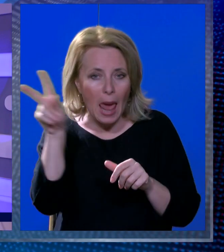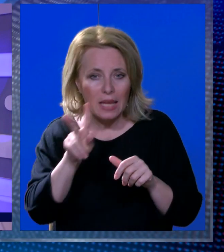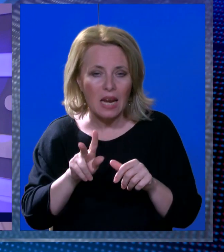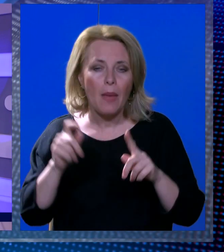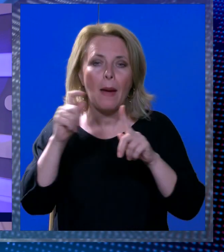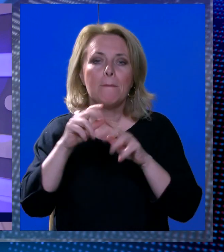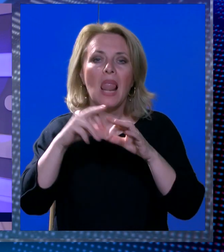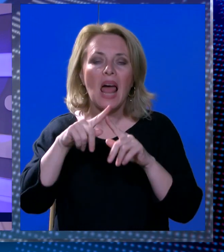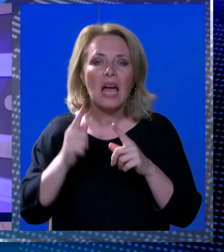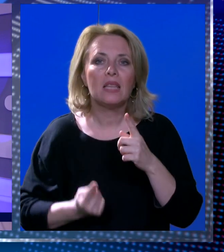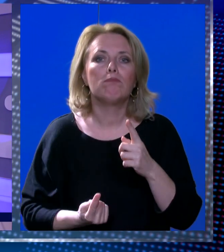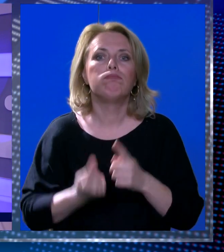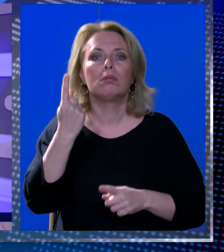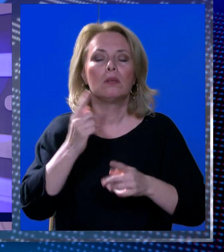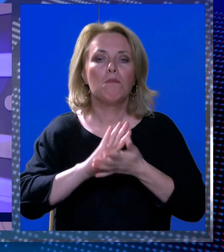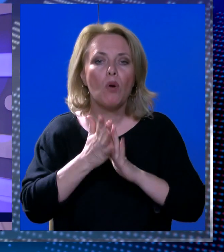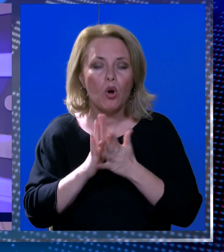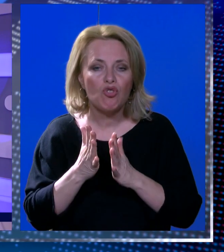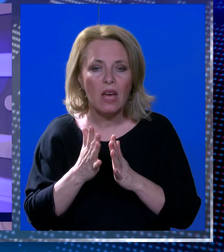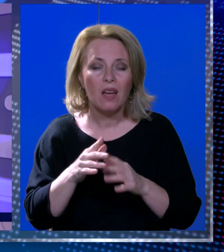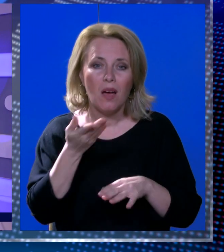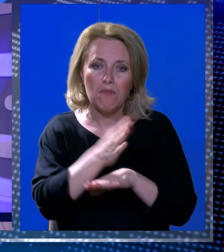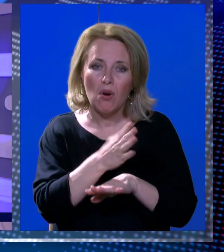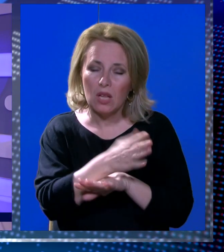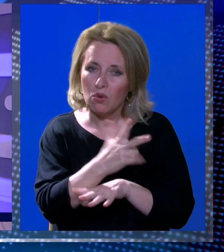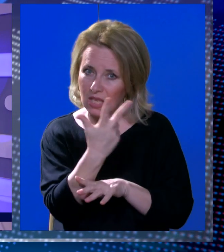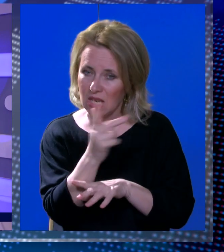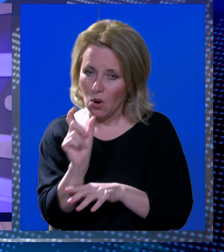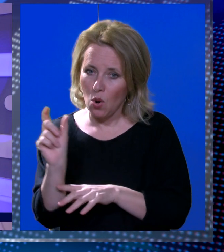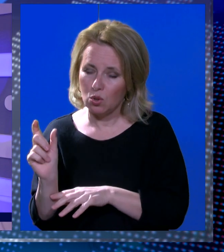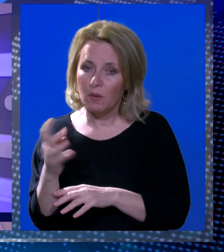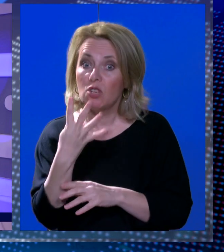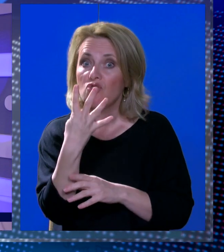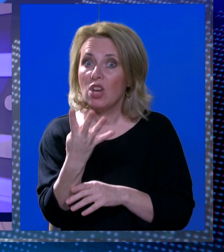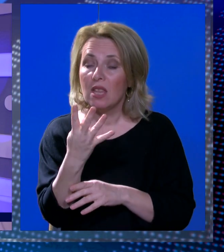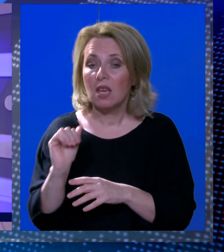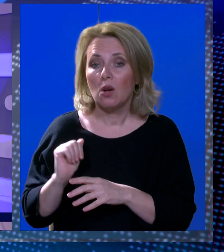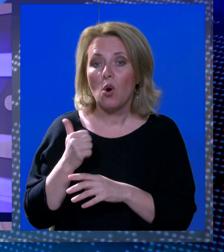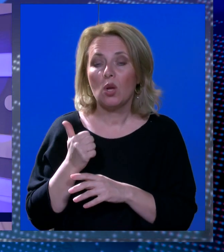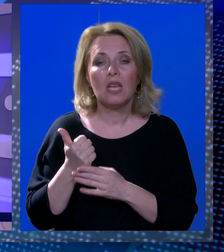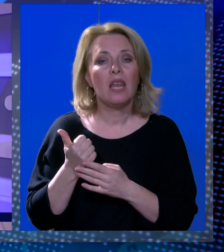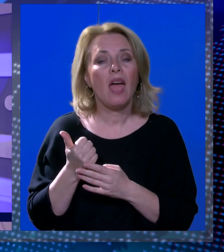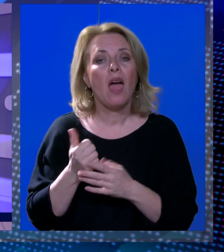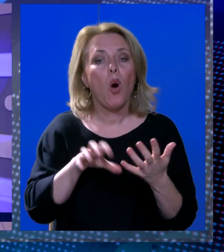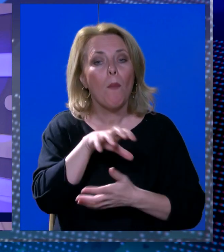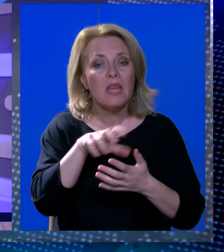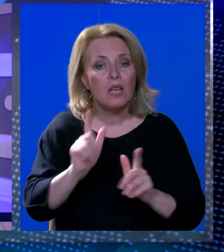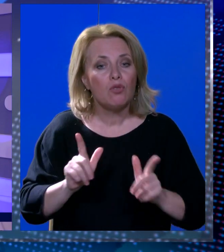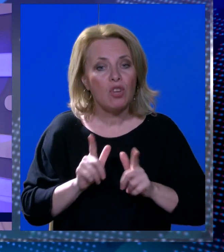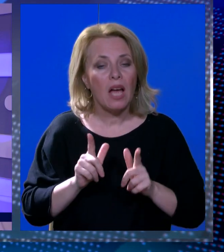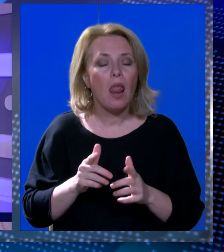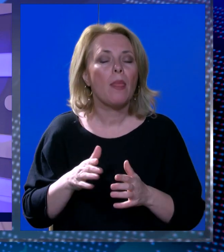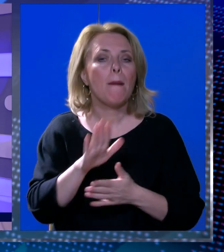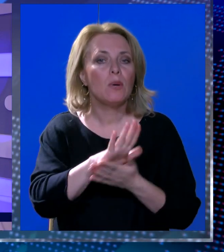tragično stradali Mato Maškarić, Ivica Zvrkoj i Davor Poznijak. Više od četiri godina obitelji su čekale na početak suđenja,